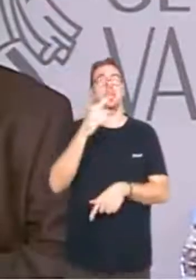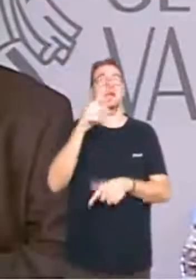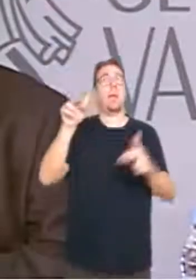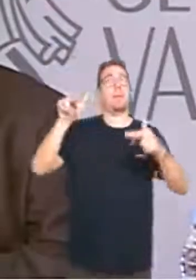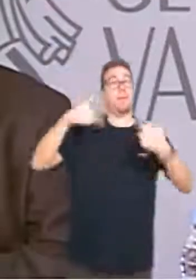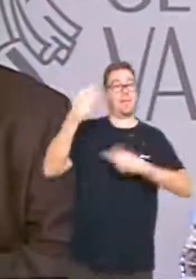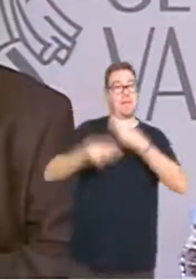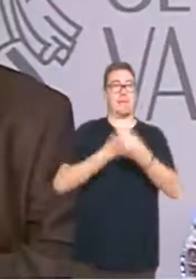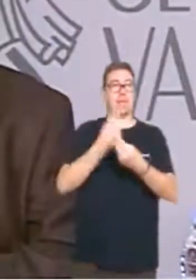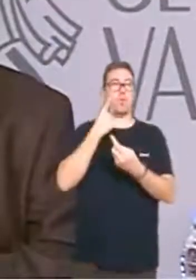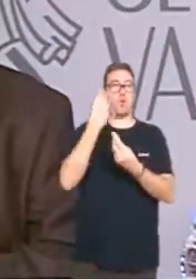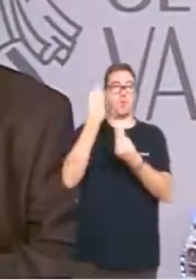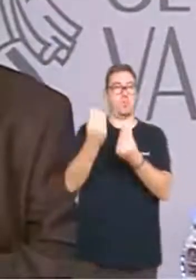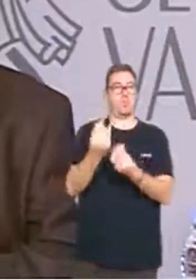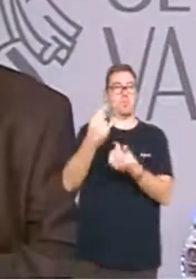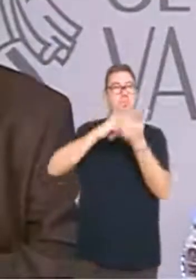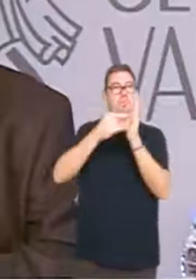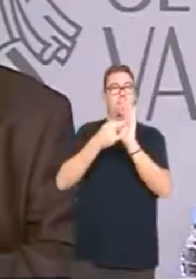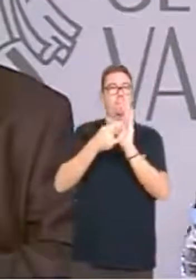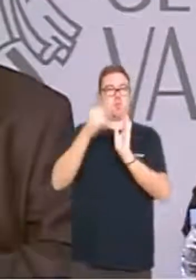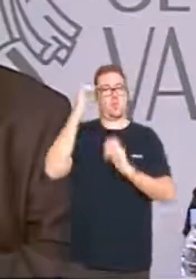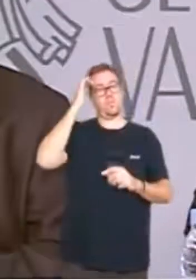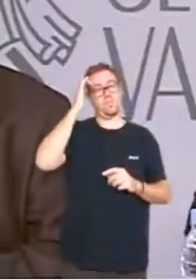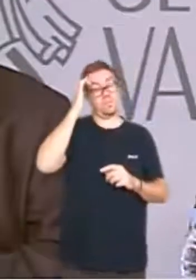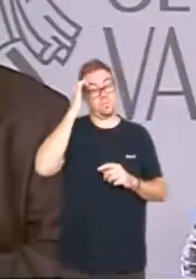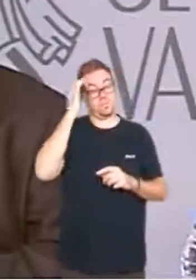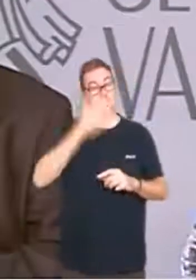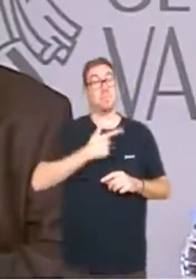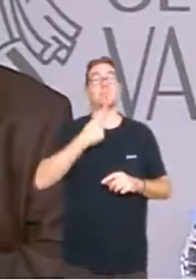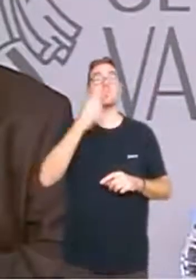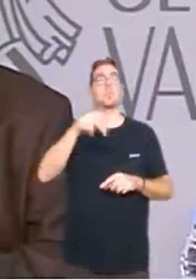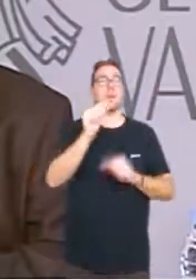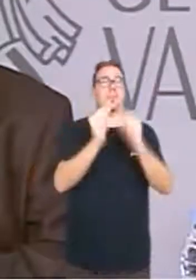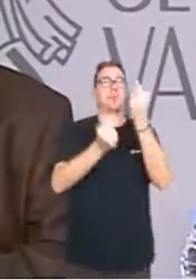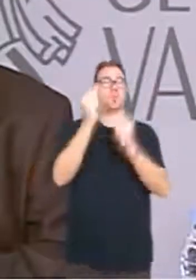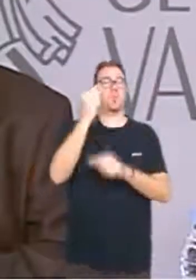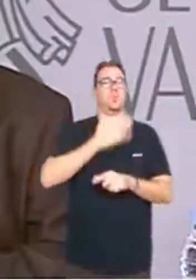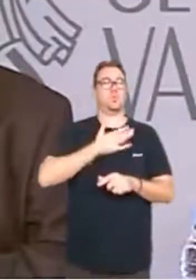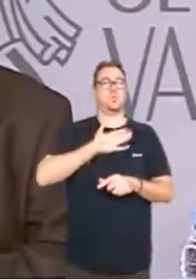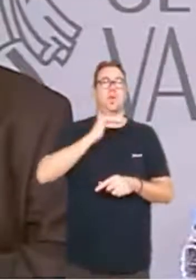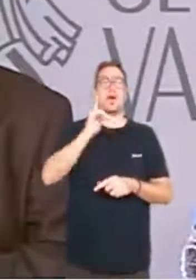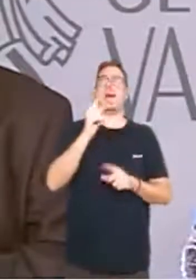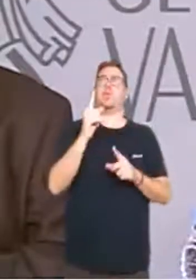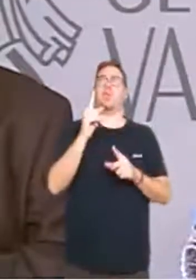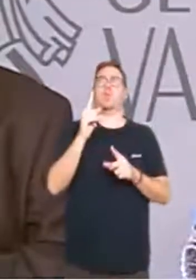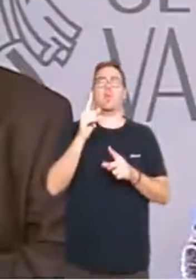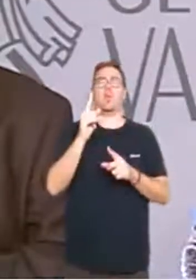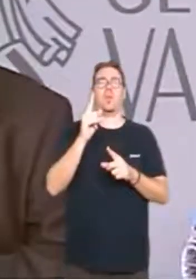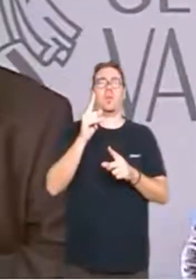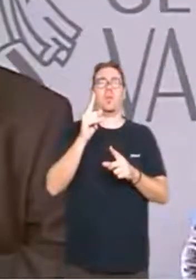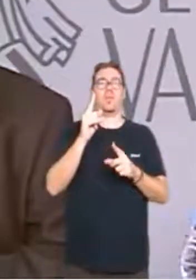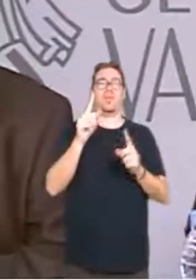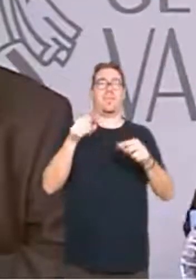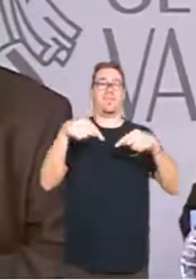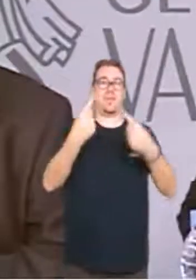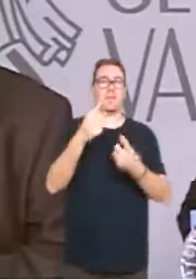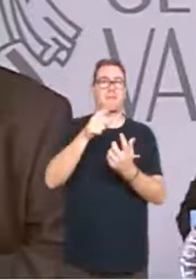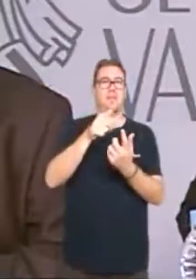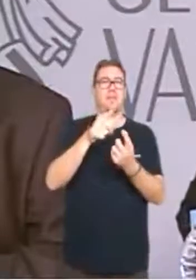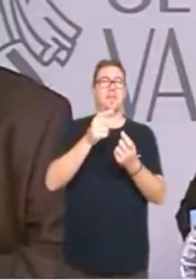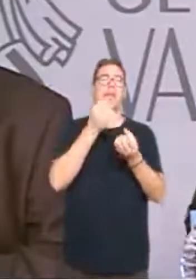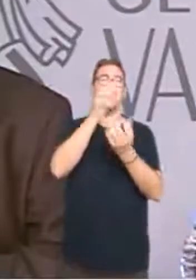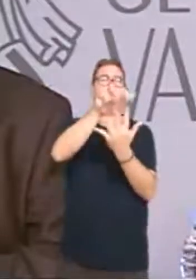previsió. Vull dir-los també que aquest pressupost compta amb l'impacte l'informe d